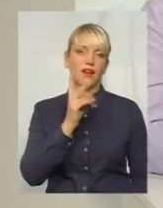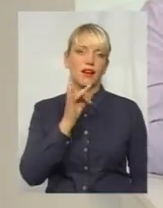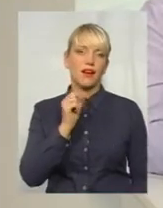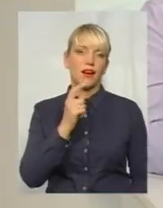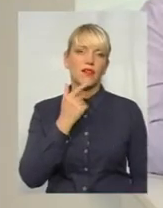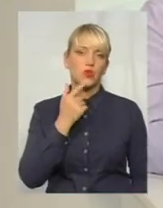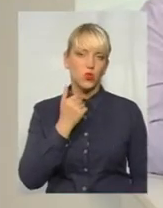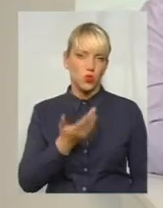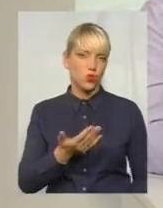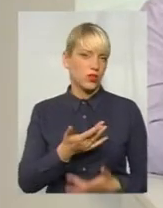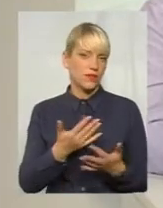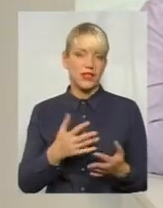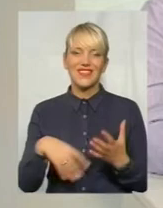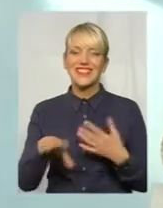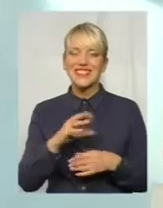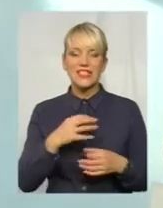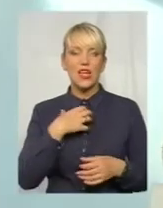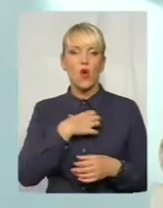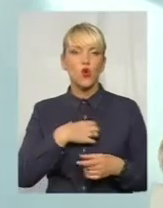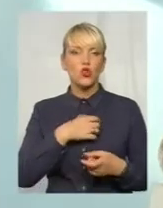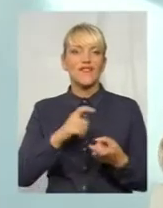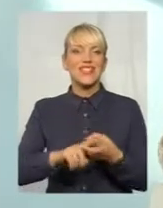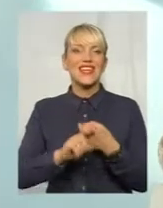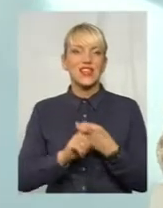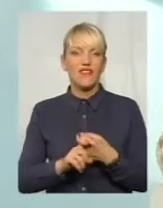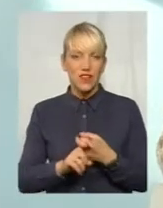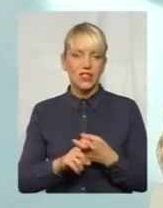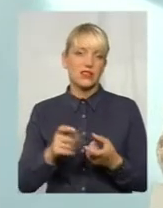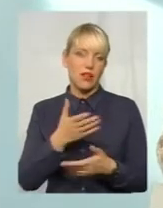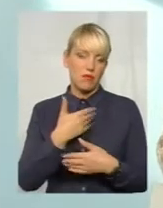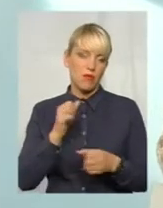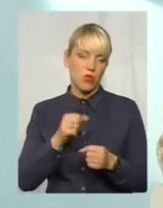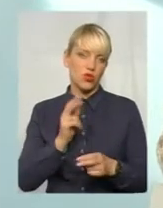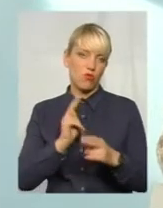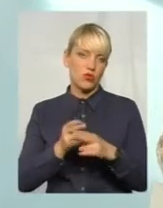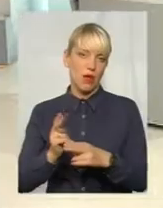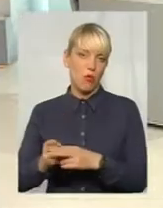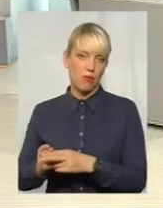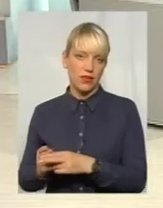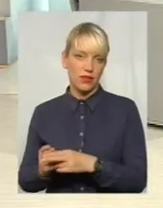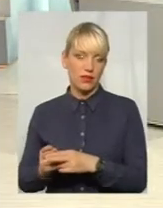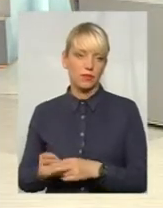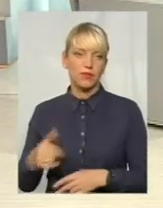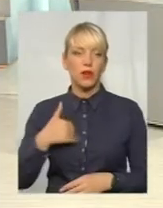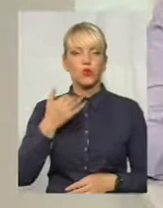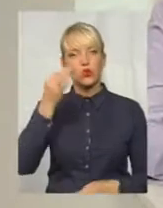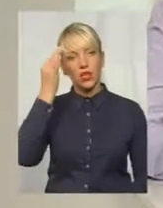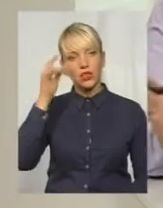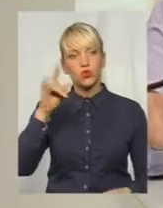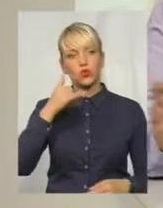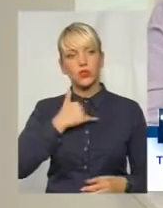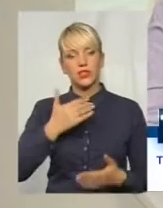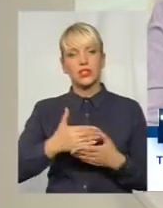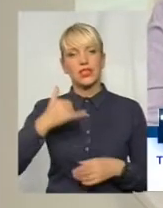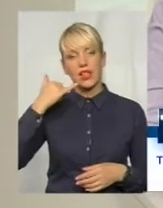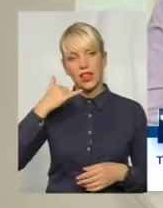основні інфекції, всім основним інфекціям ми можемо запобігти. Я хочу нагадати нашим дітям телефон у студії. Ви